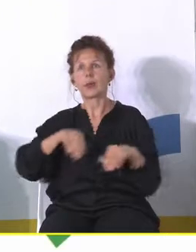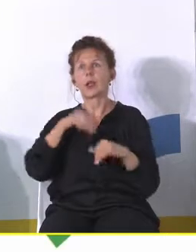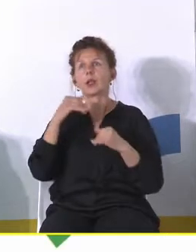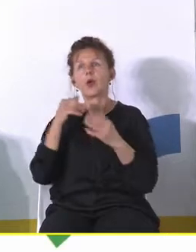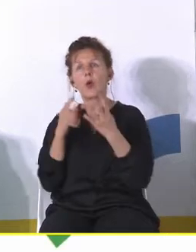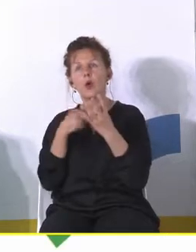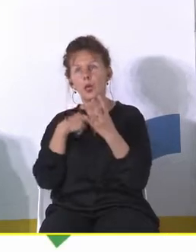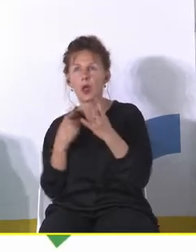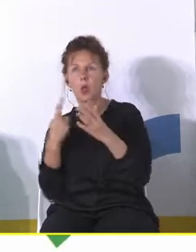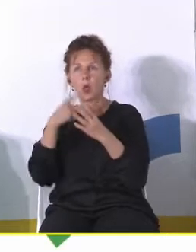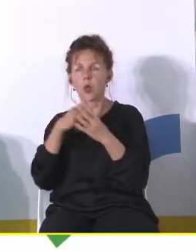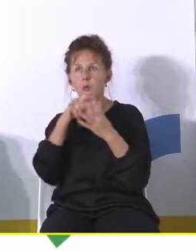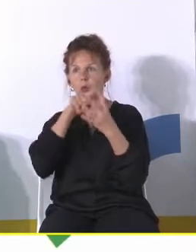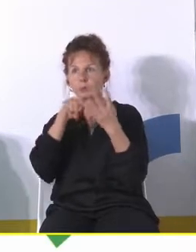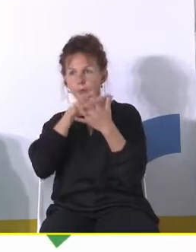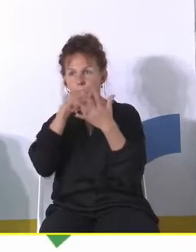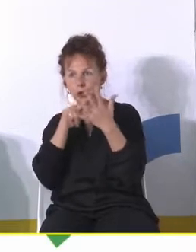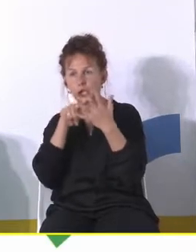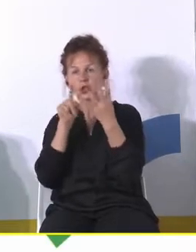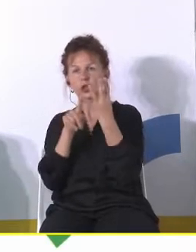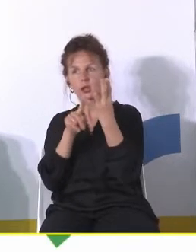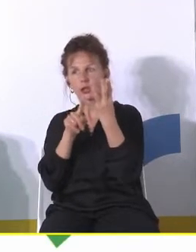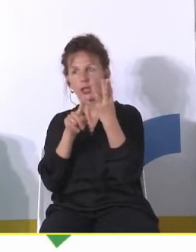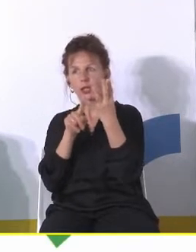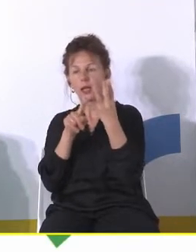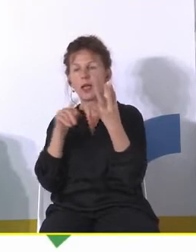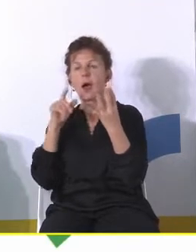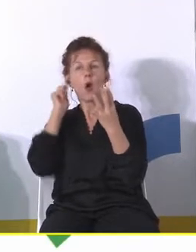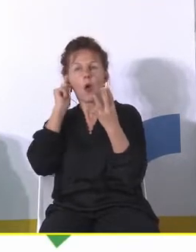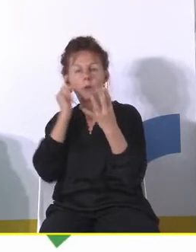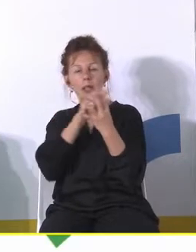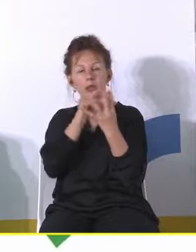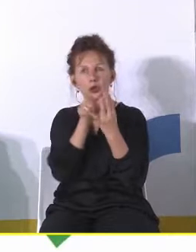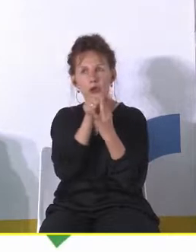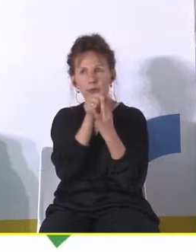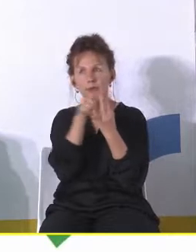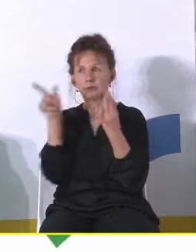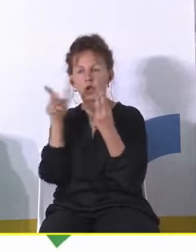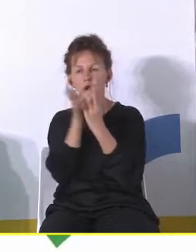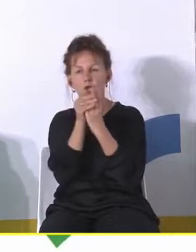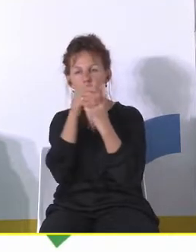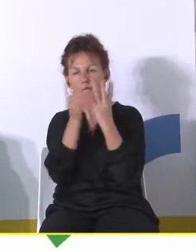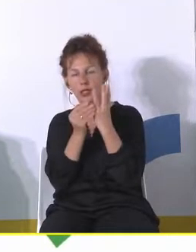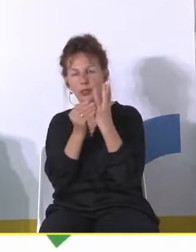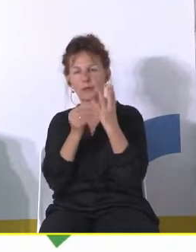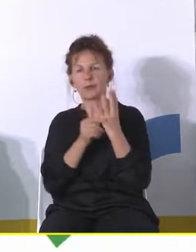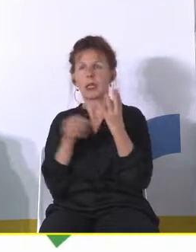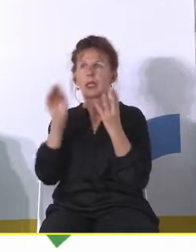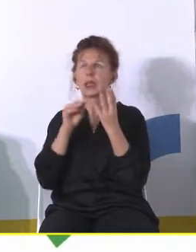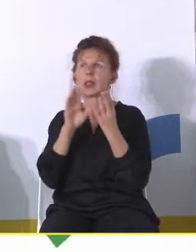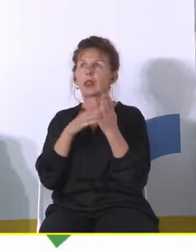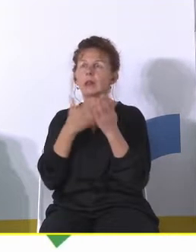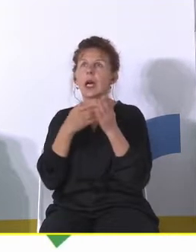kategorię, że nie wiem, czy to wpasuje się w Pani podział tych rodzin, ale uwzględniłbym kierunek